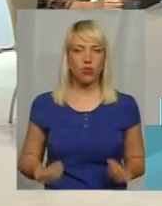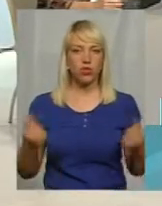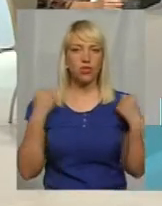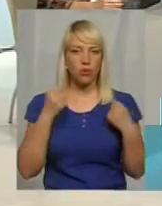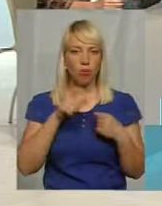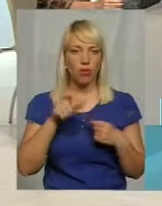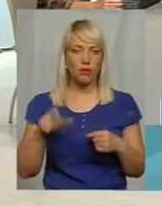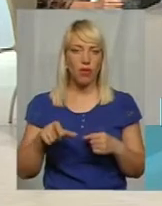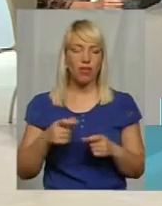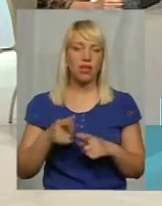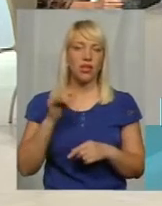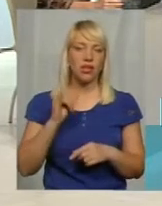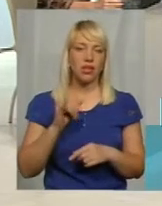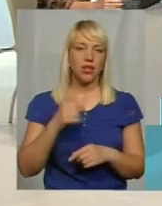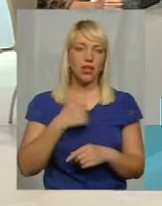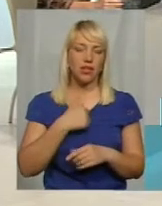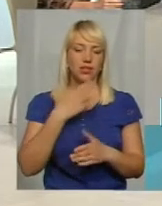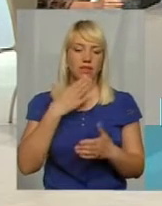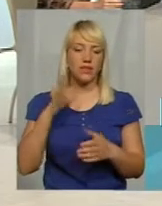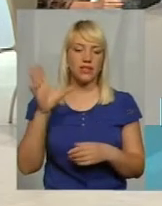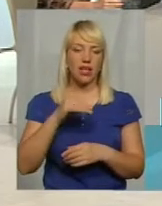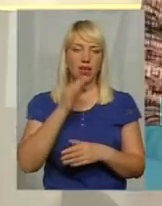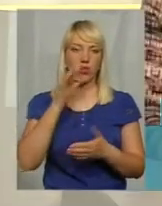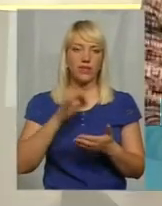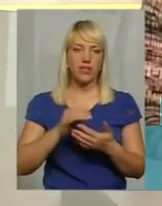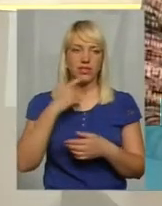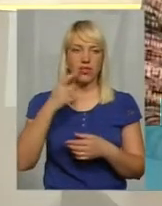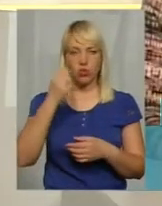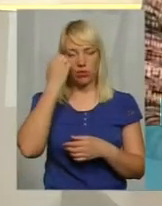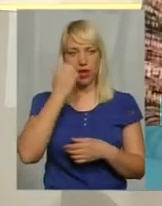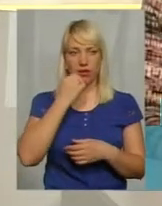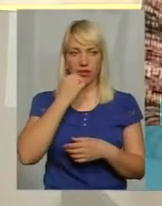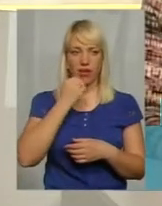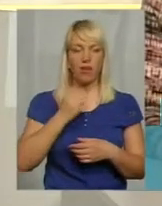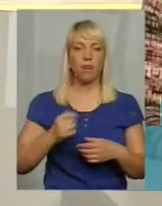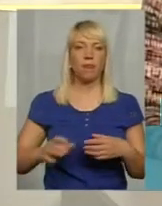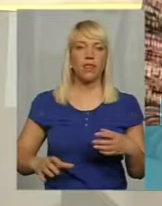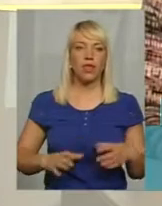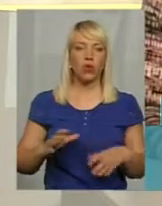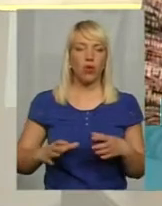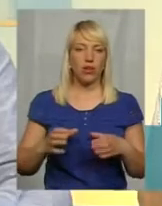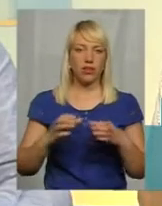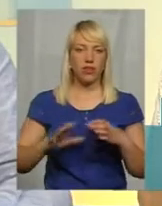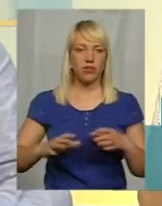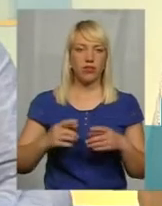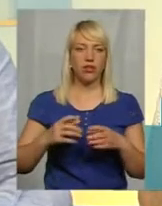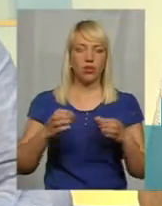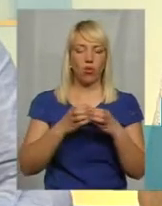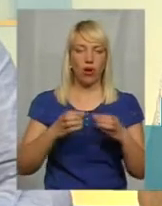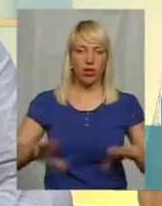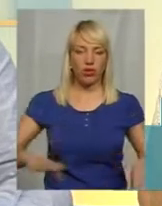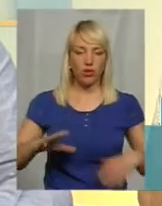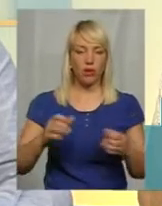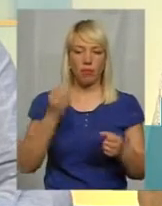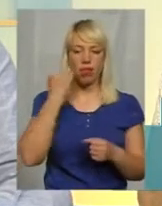я со всей ответственностю скажу, що благодаря колективу тренеров, благодаря нашим спортсменам, які